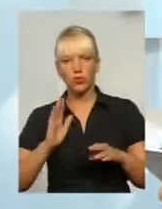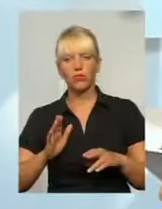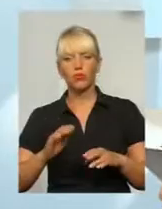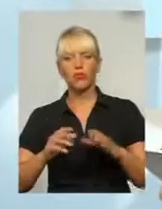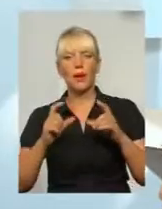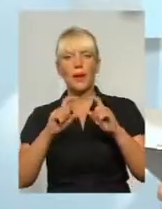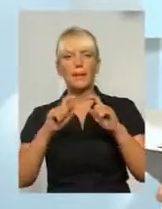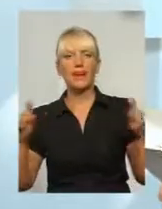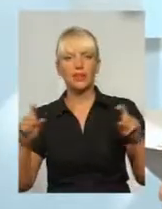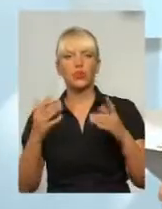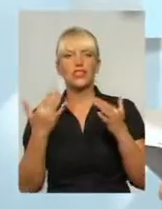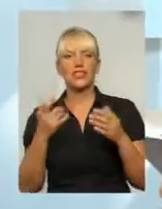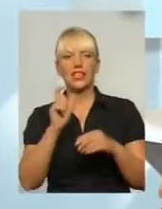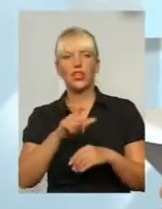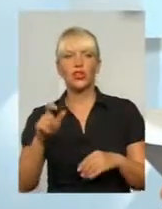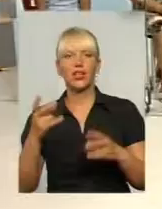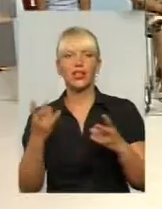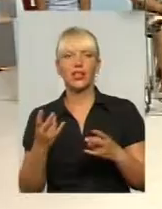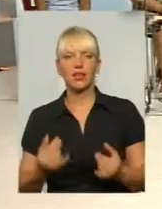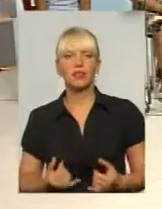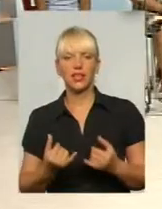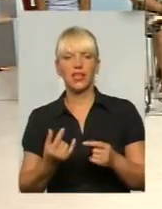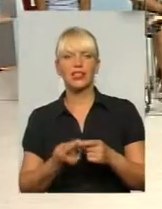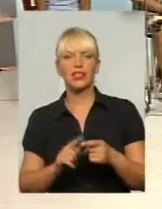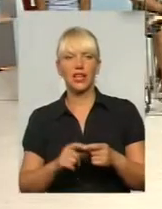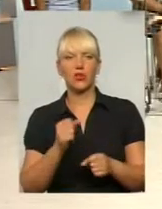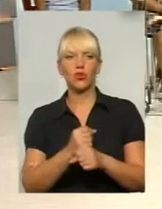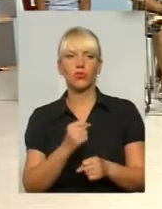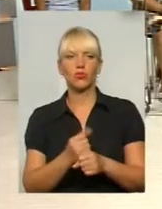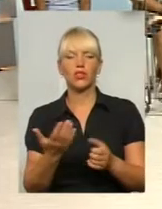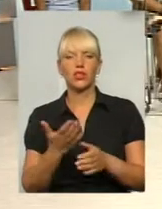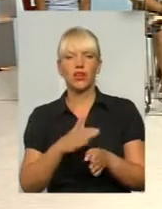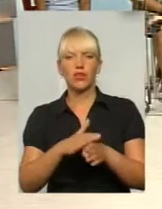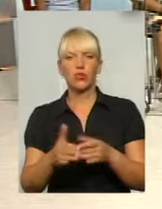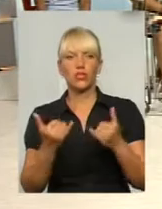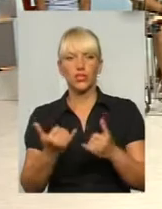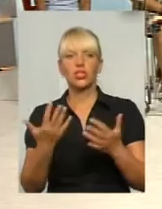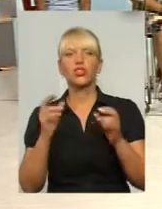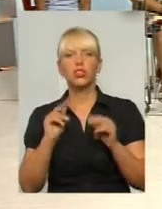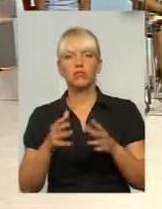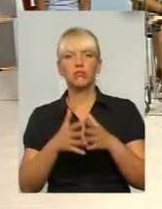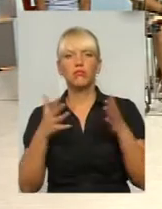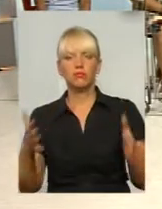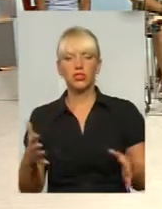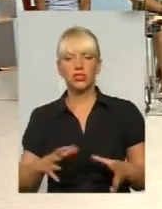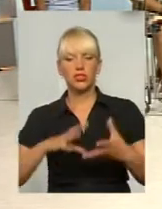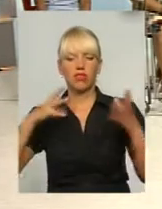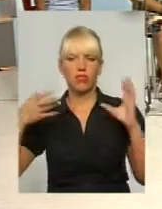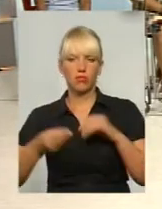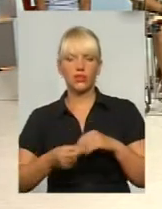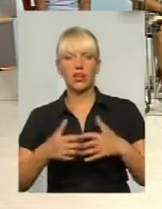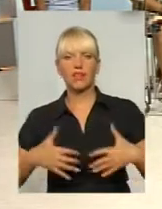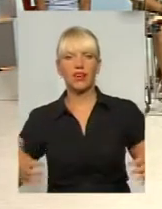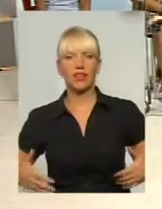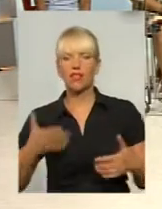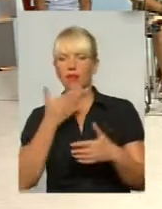людей тоді буде потрібно для цієї роботи, яка виконується зараз. Адже зараз чим більший обсяг тварин просто не має куди дівати,